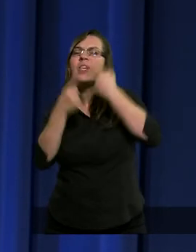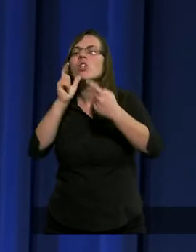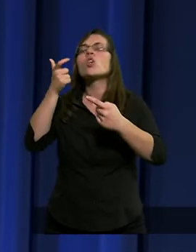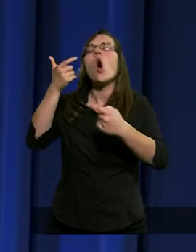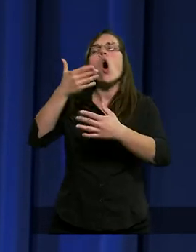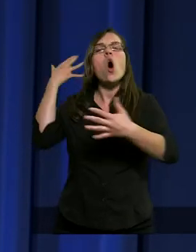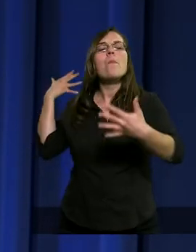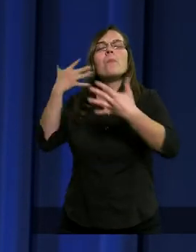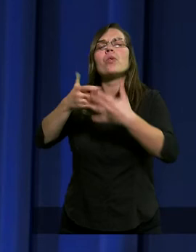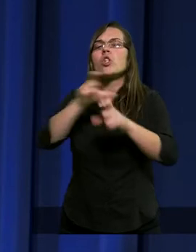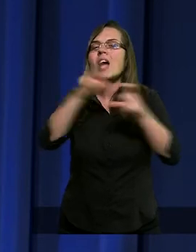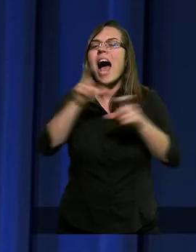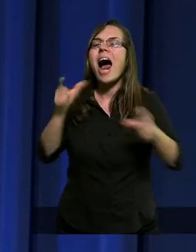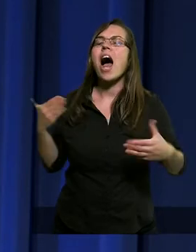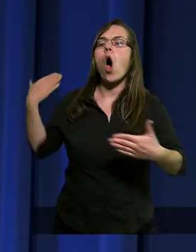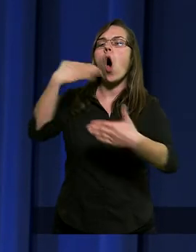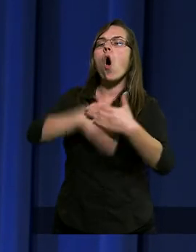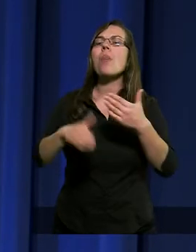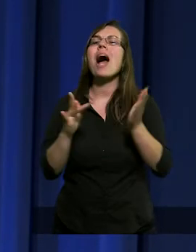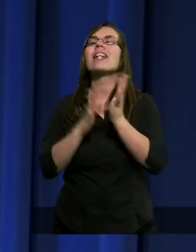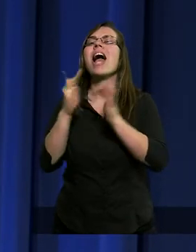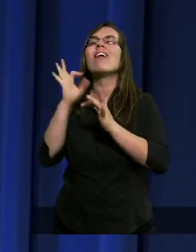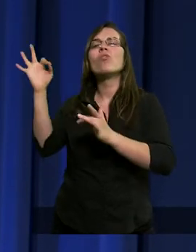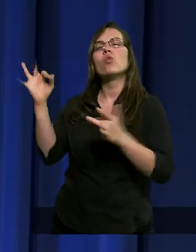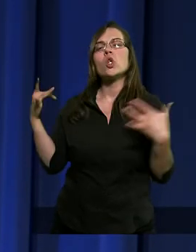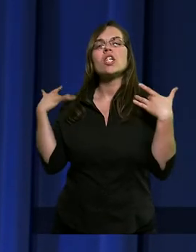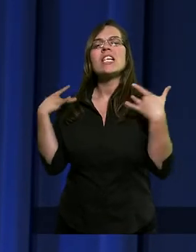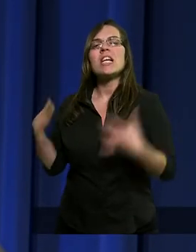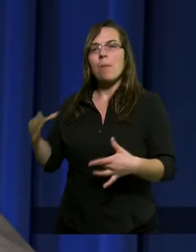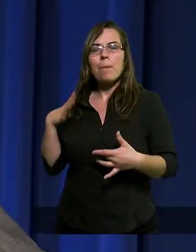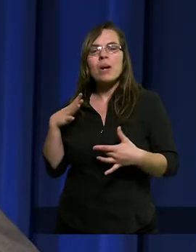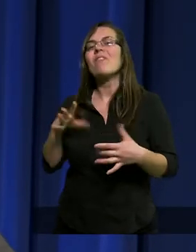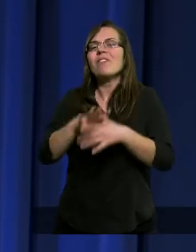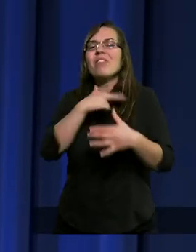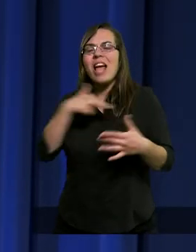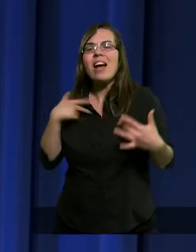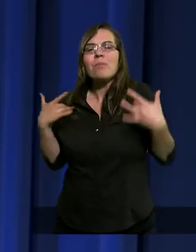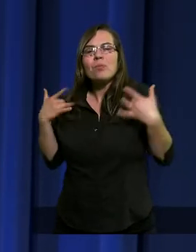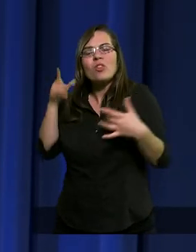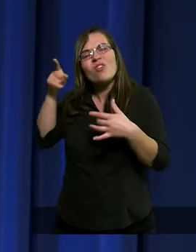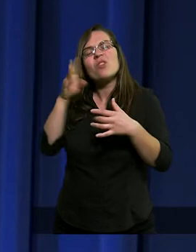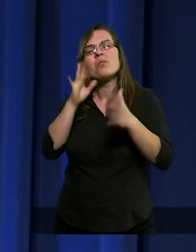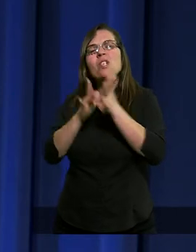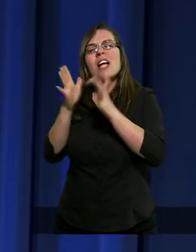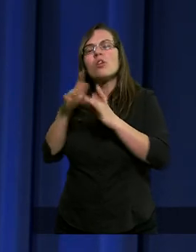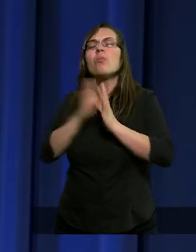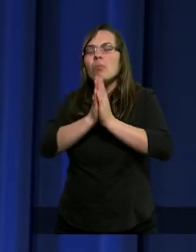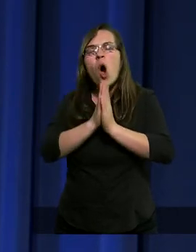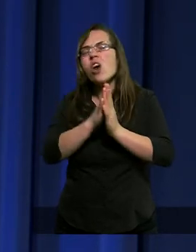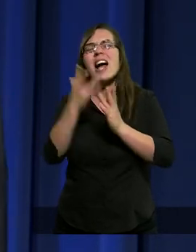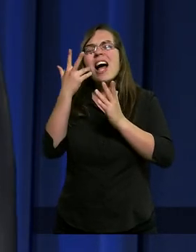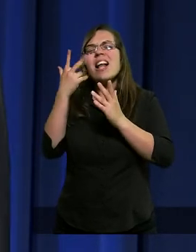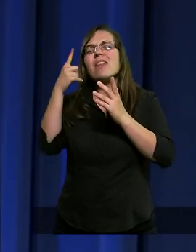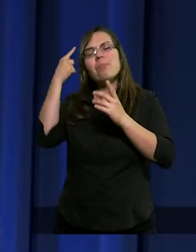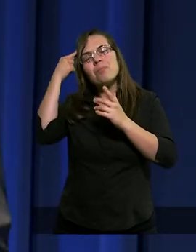ostatnich chwilach życia Jezusa, to jest dzień w naszym życiu stracony.